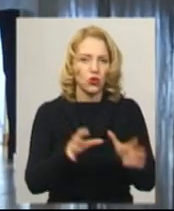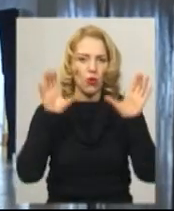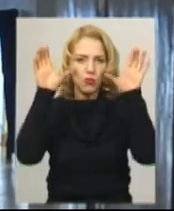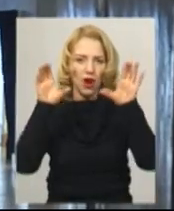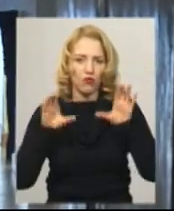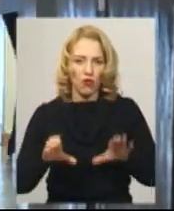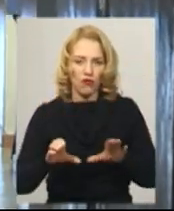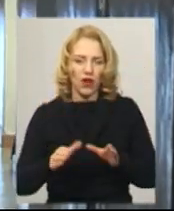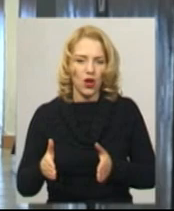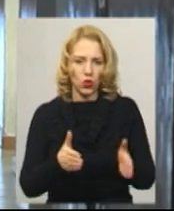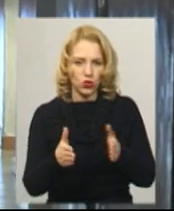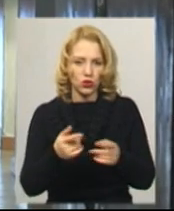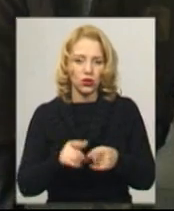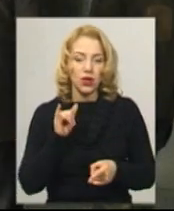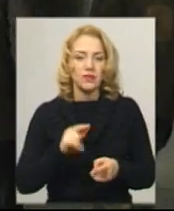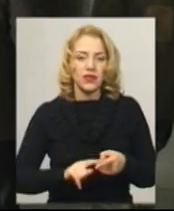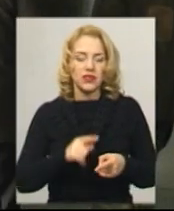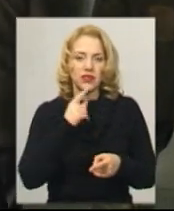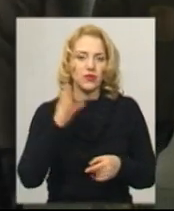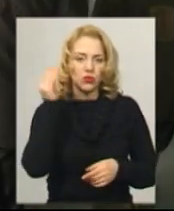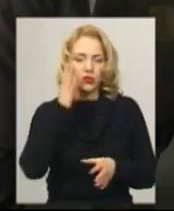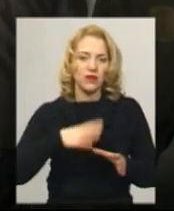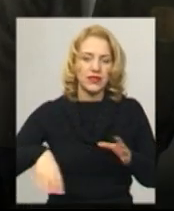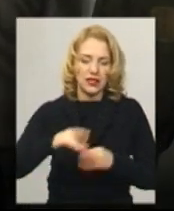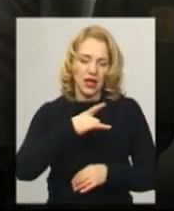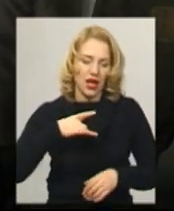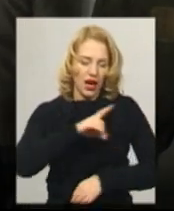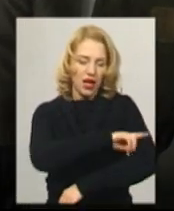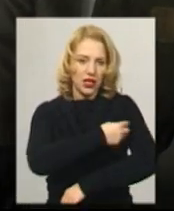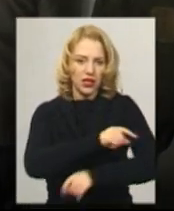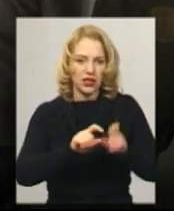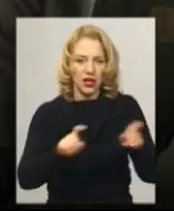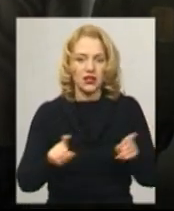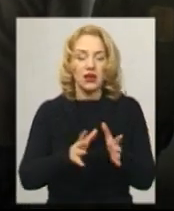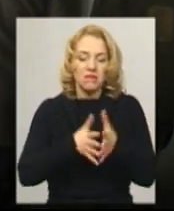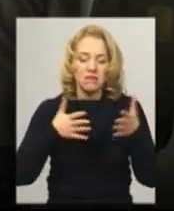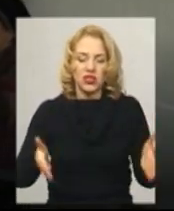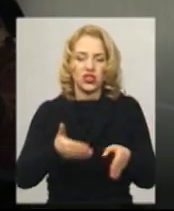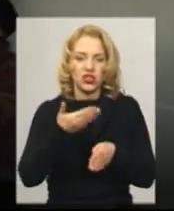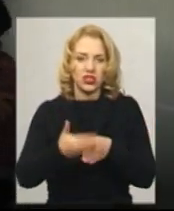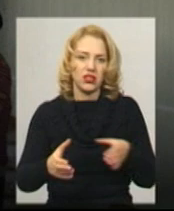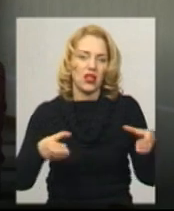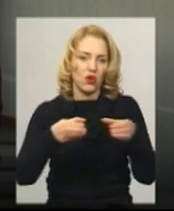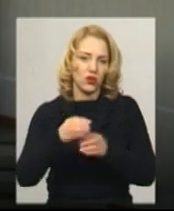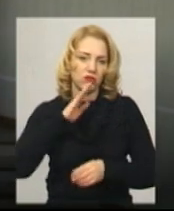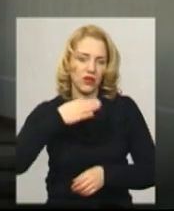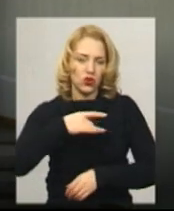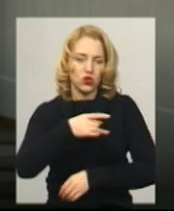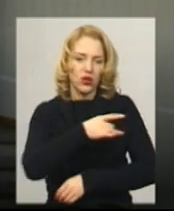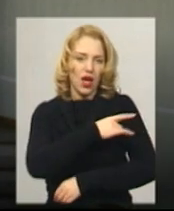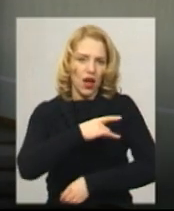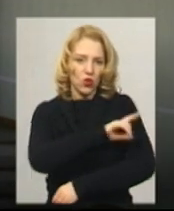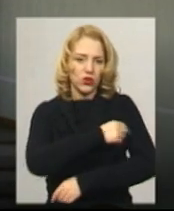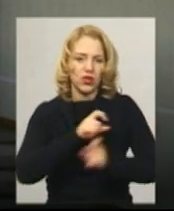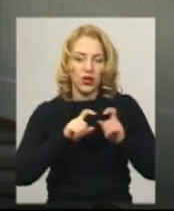це думка більшості працівників районної лікарні. Однозначно більшої частини колективу лікарні. Я хотів би,